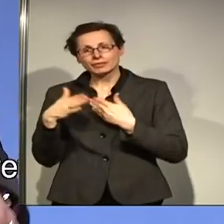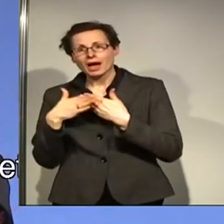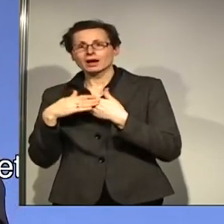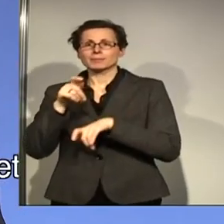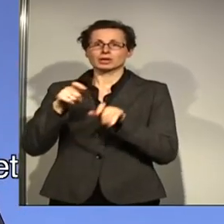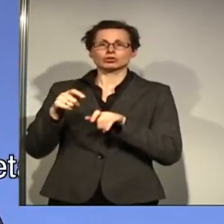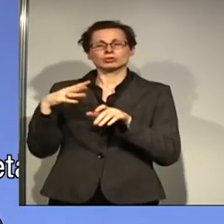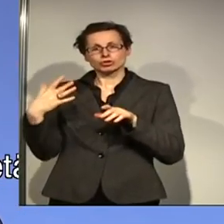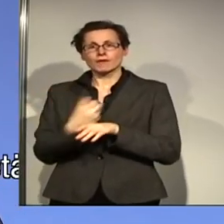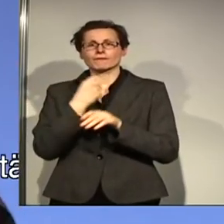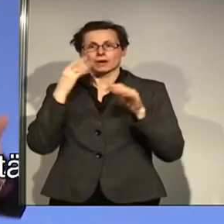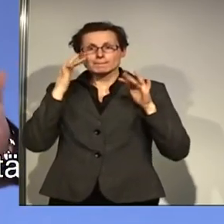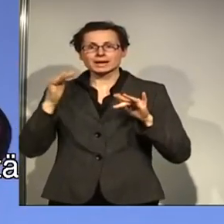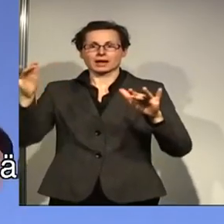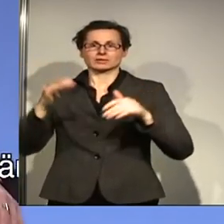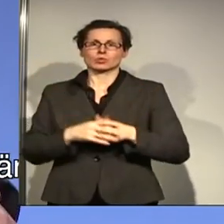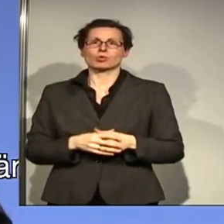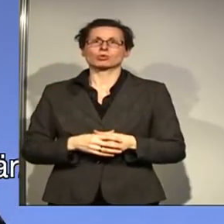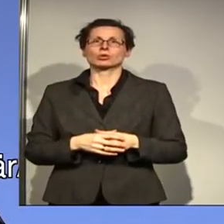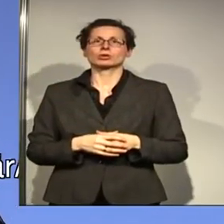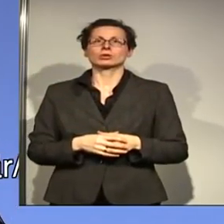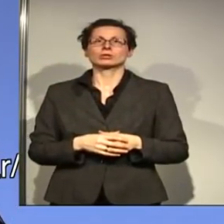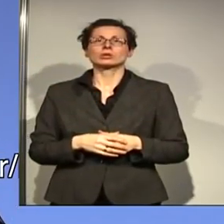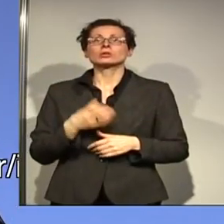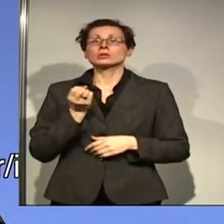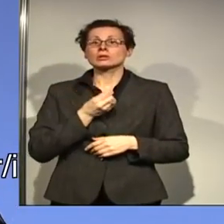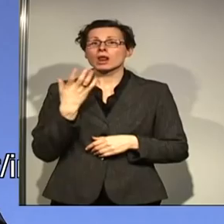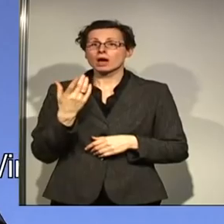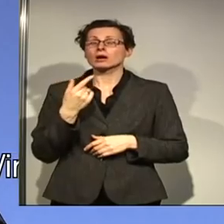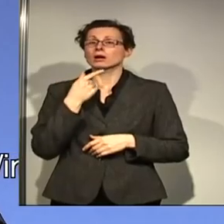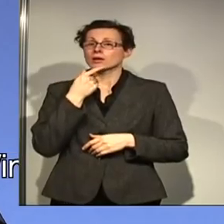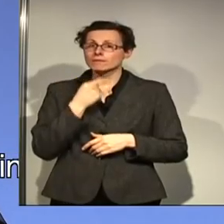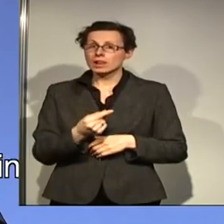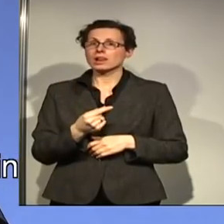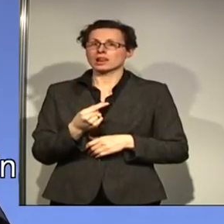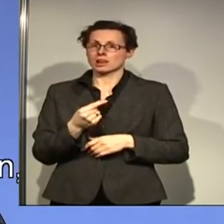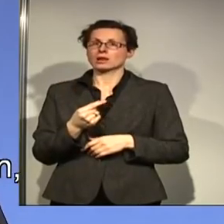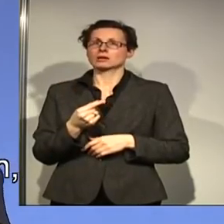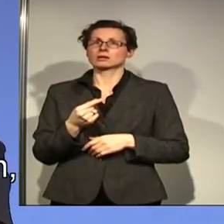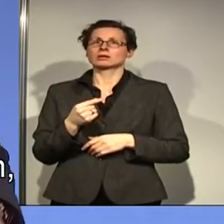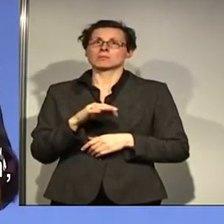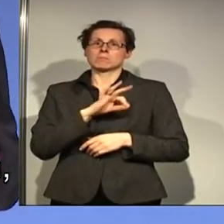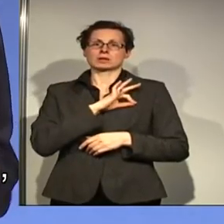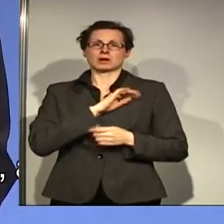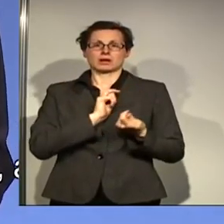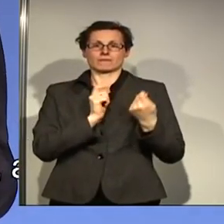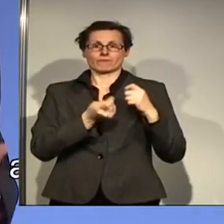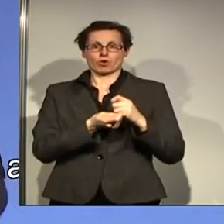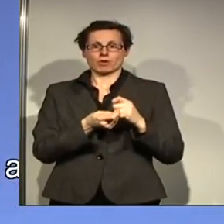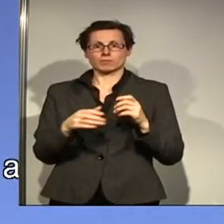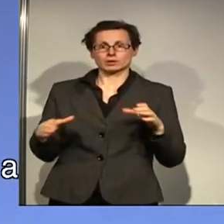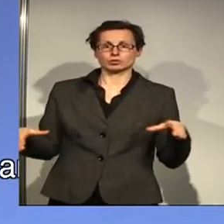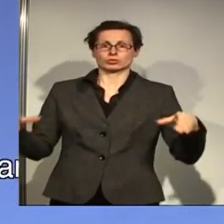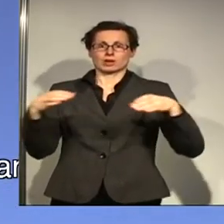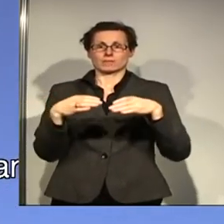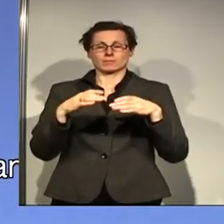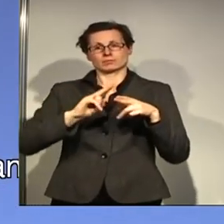mitreißen kann. Und ja, natürlich, ich will dazu insbesondere den Weg der Parteireform mit euch evaluieren